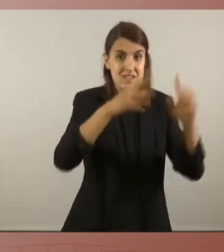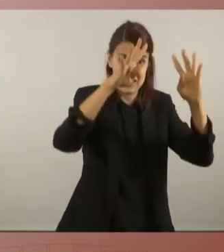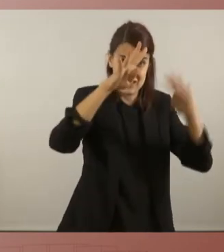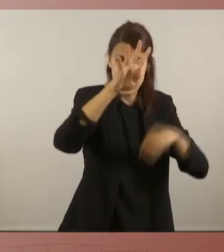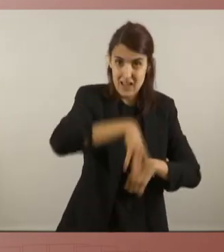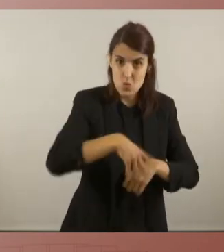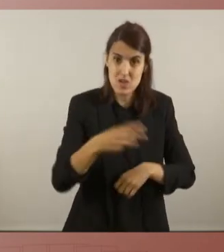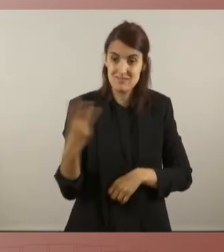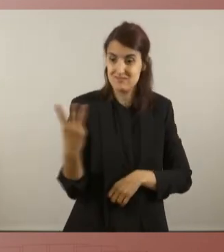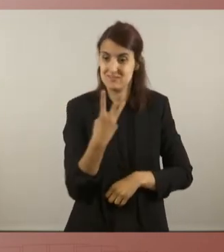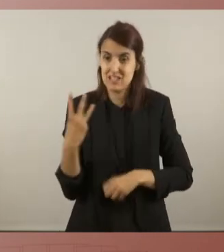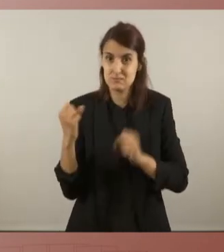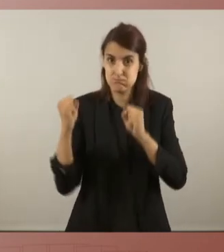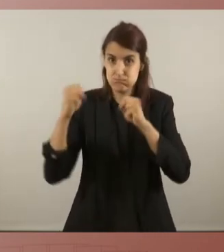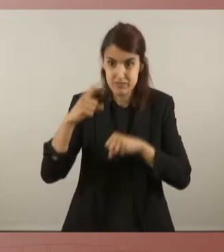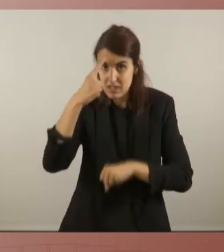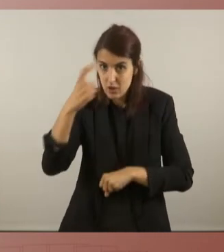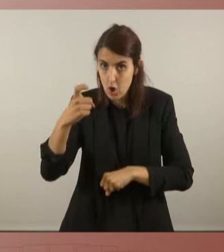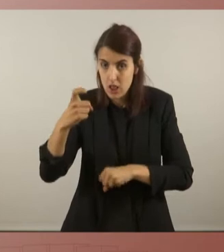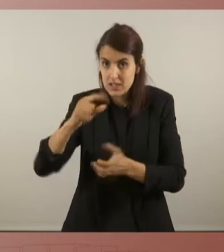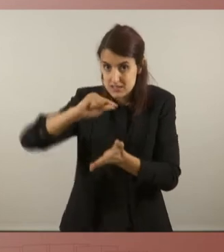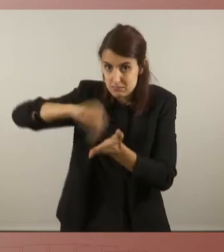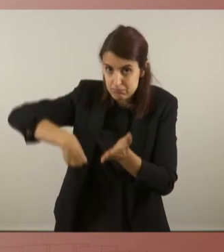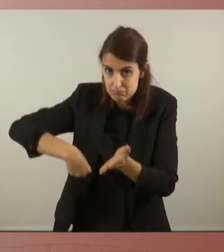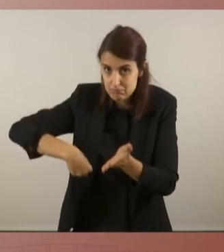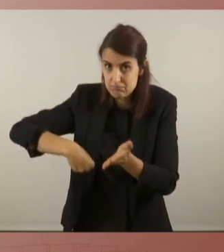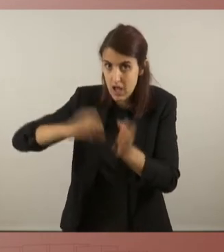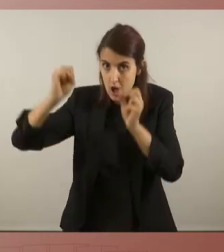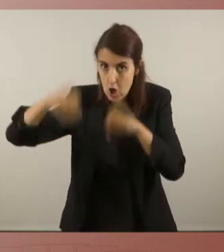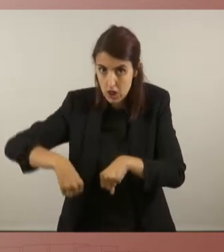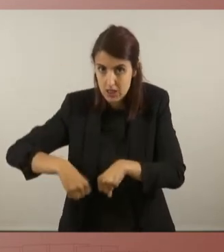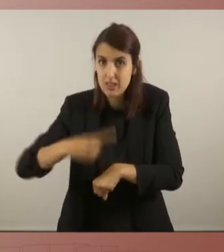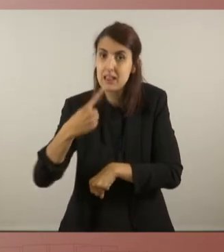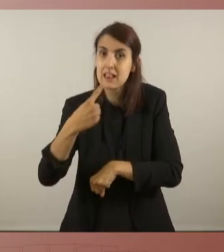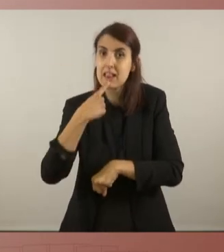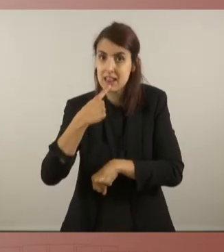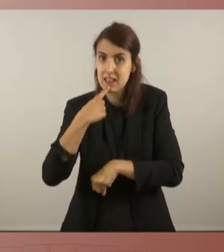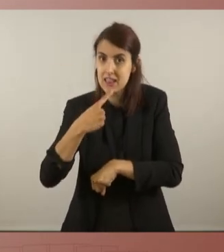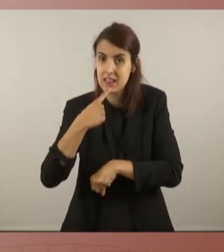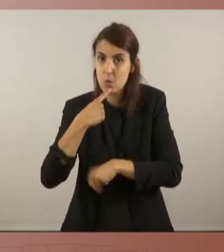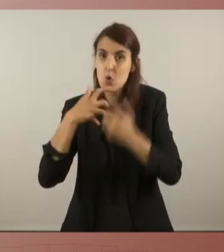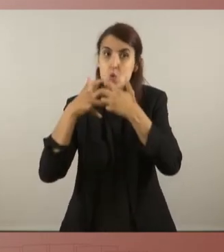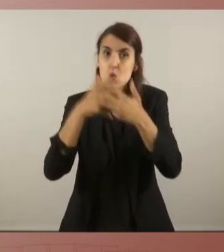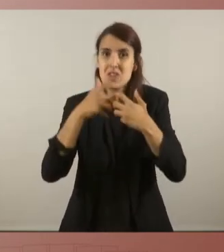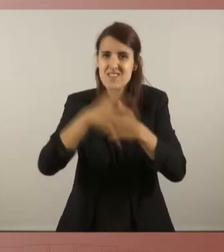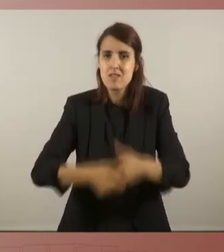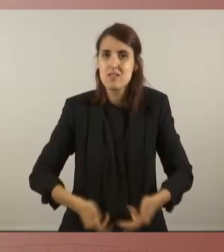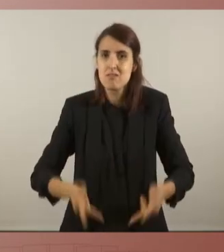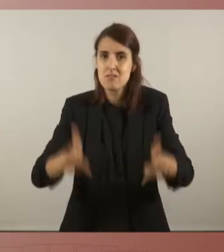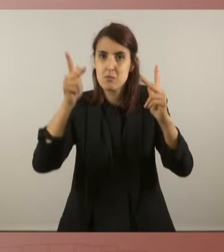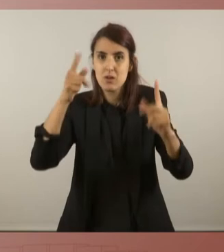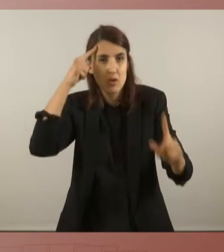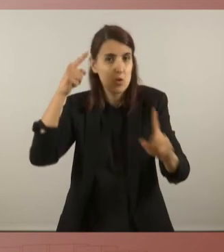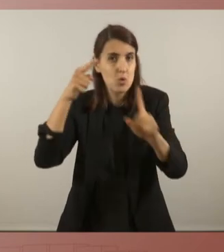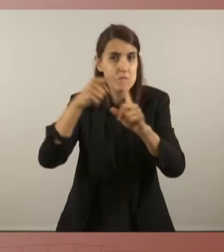'acord que vostès van signar. Un embat democràtic per tal d'exercir l